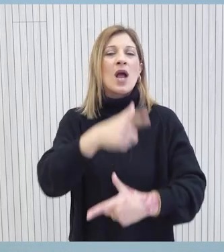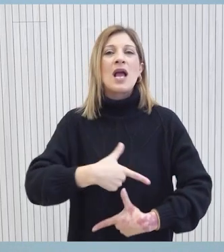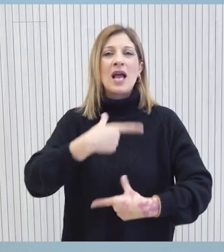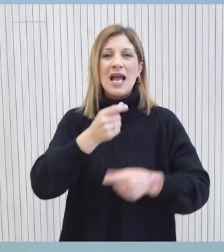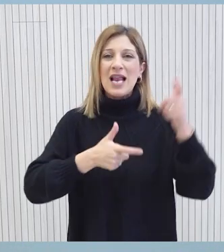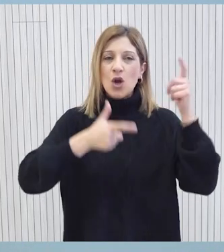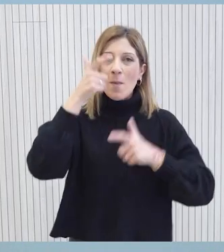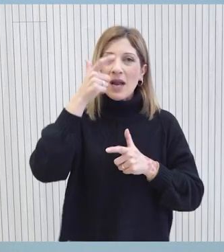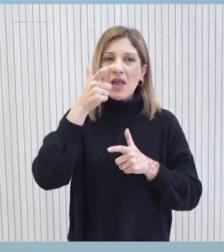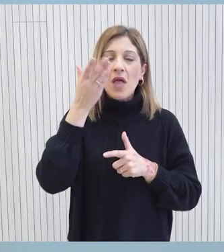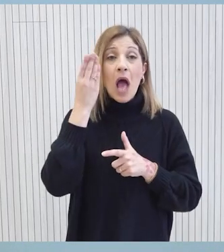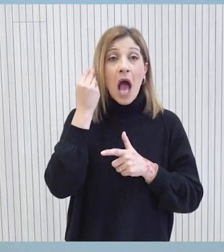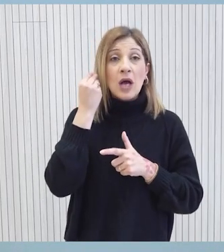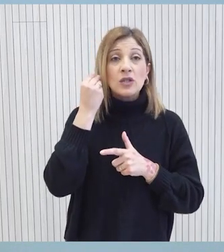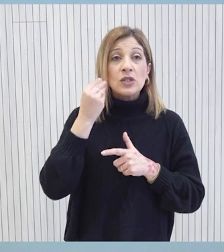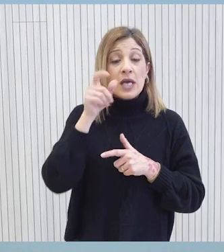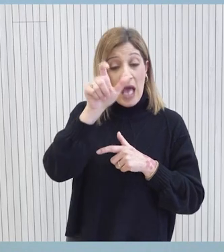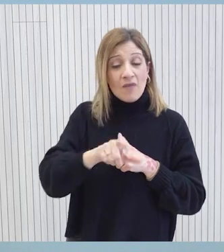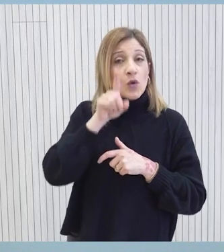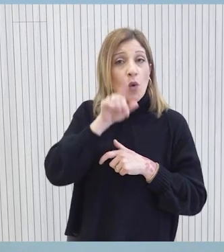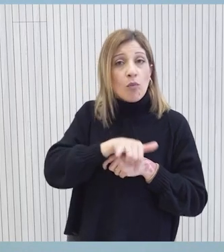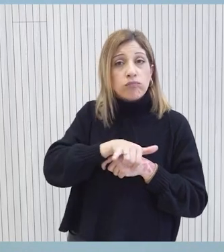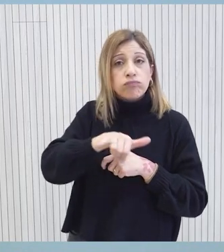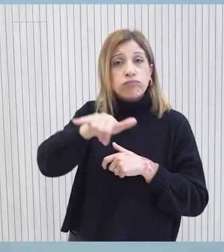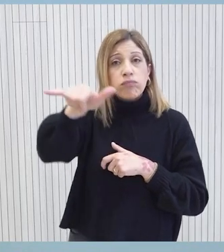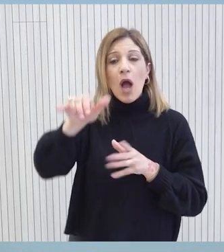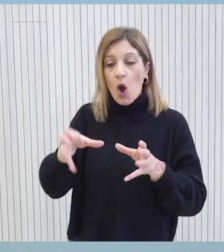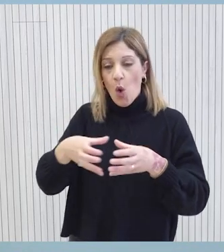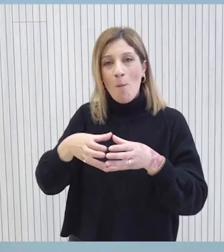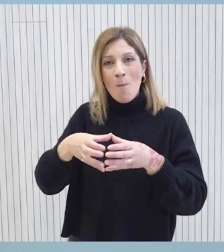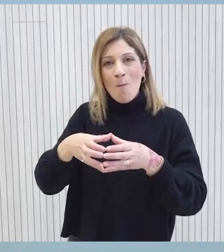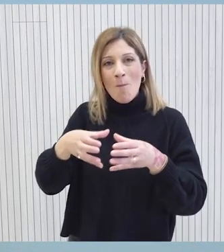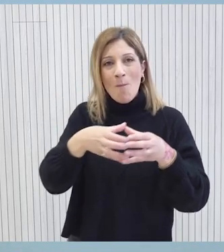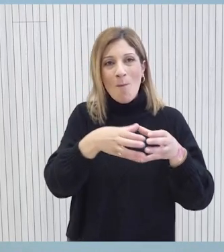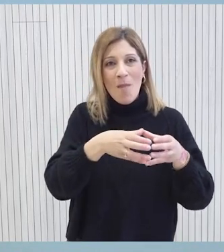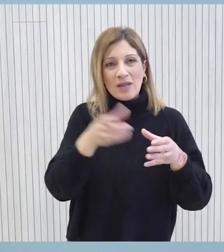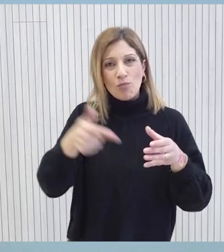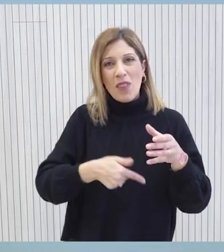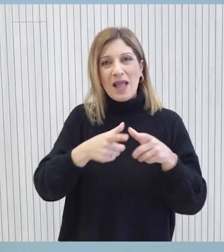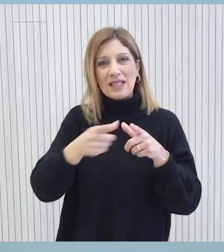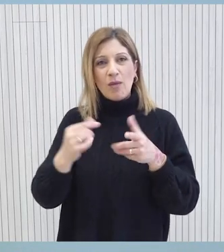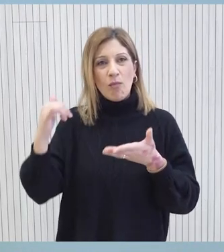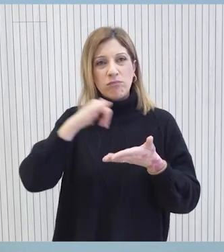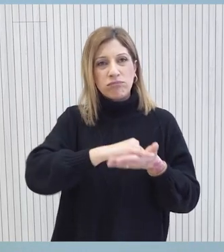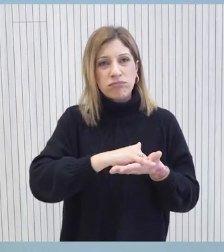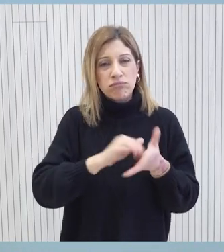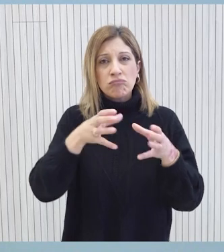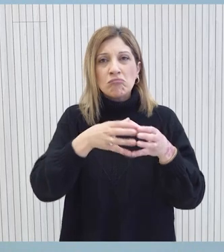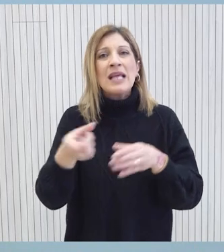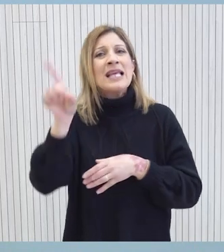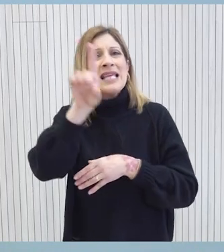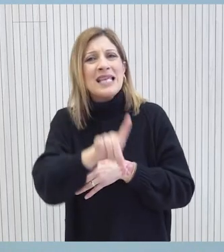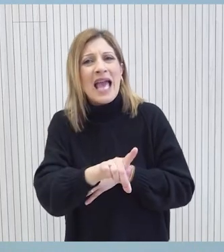υπάρχει είδηση ότι στο επόμενο της ταξίδης θα συναντηθεί μαζί με κομματάρχες και με αντιομοσπονδιακούς κύκλους. Εξωτών